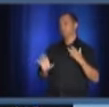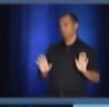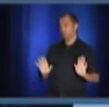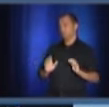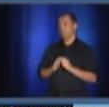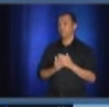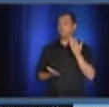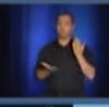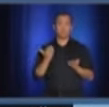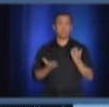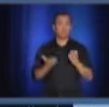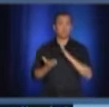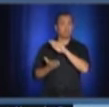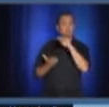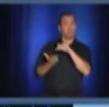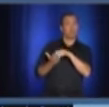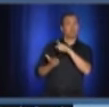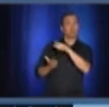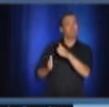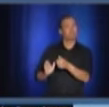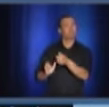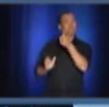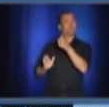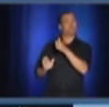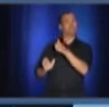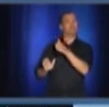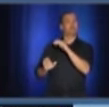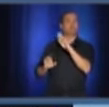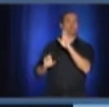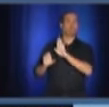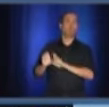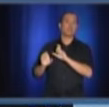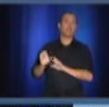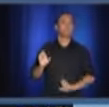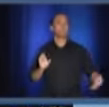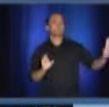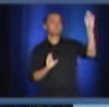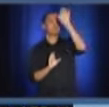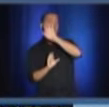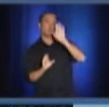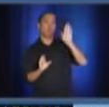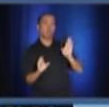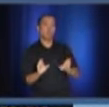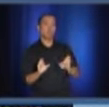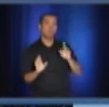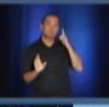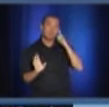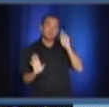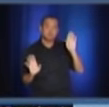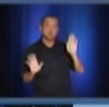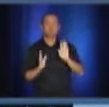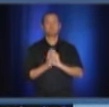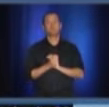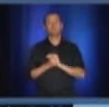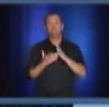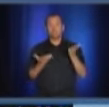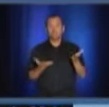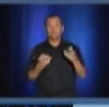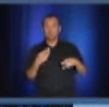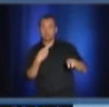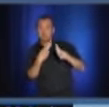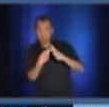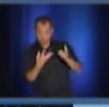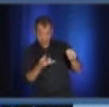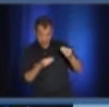métropolitaine, probablement beaucoup plus que dans les régions périphériques. Donc, je voudrais, puis les résultats préliminaires dont on m'avait communiqué, mais qui ne sont pas encore tout à fait